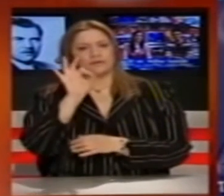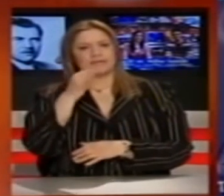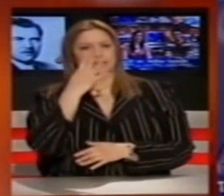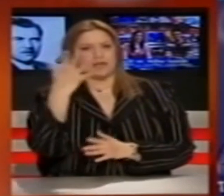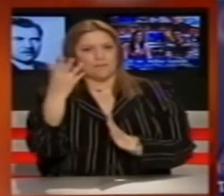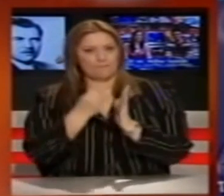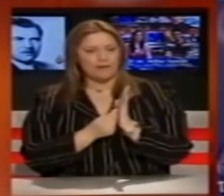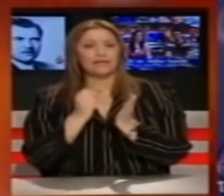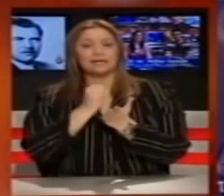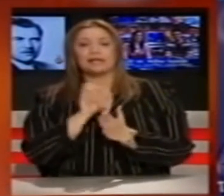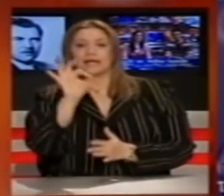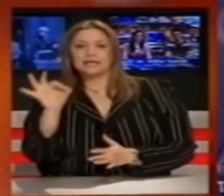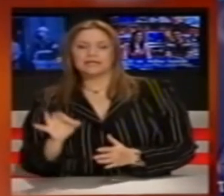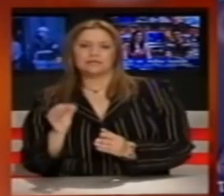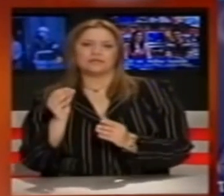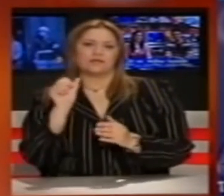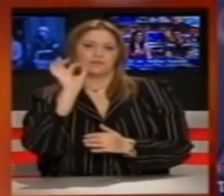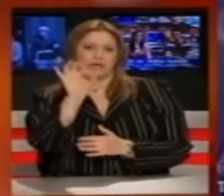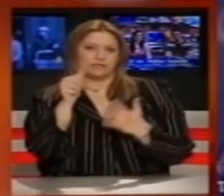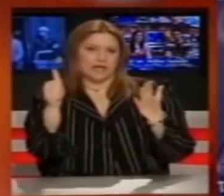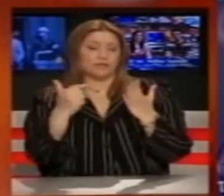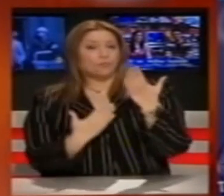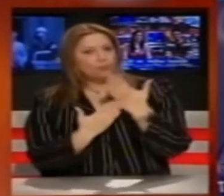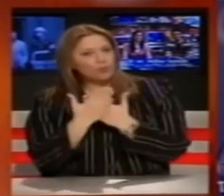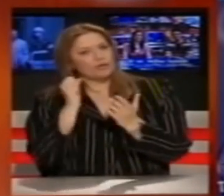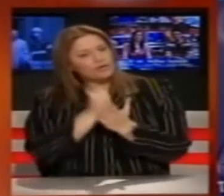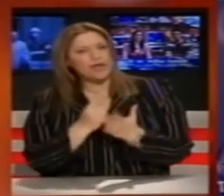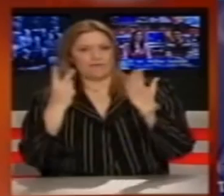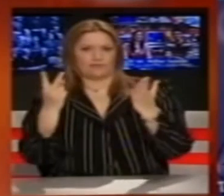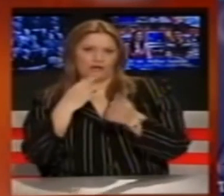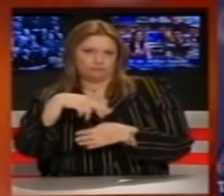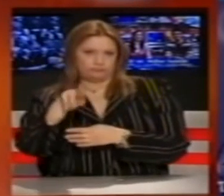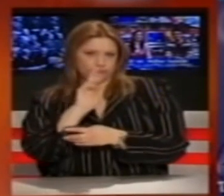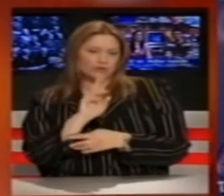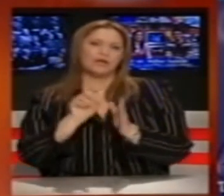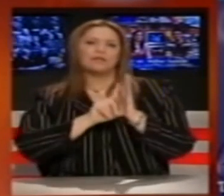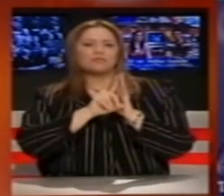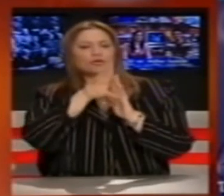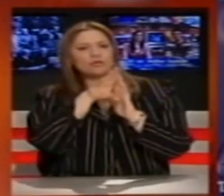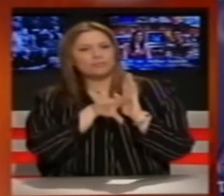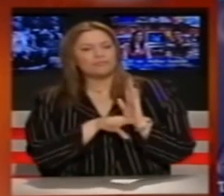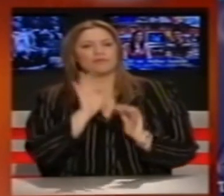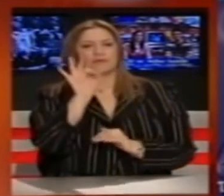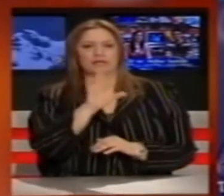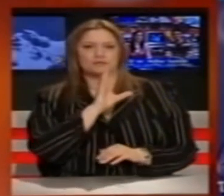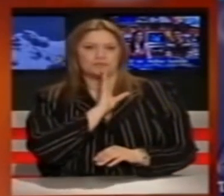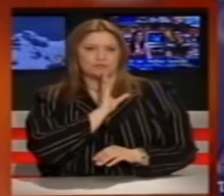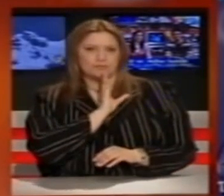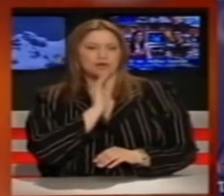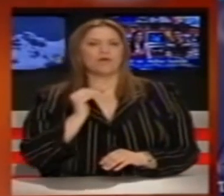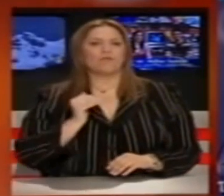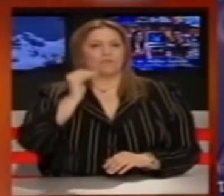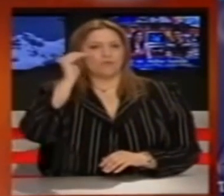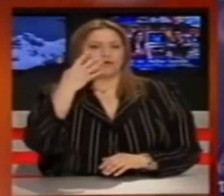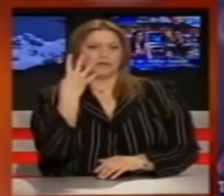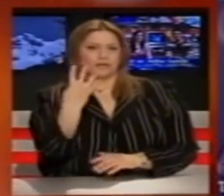4 με 5 και τοπικά στο Ιγείο τα 6 και πρόσκυρα την ημέρα τα 7 μποφόρο. Η θερμοκρασία σε περνέρω απτώση θα πλησιάσει το μεσημέρι στα